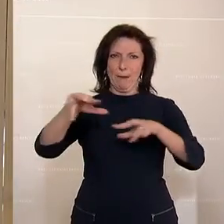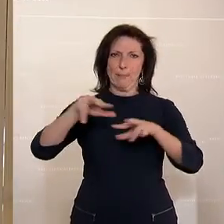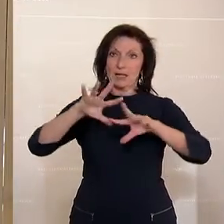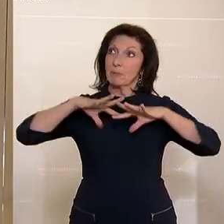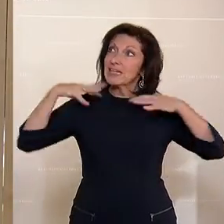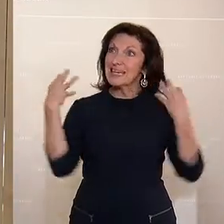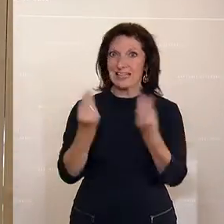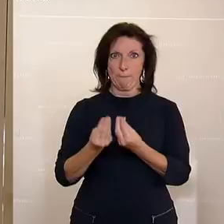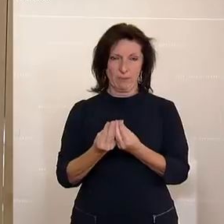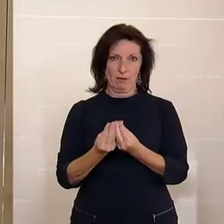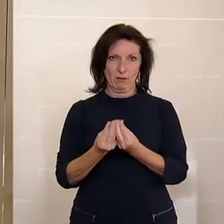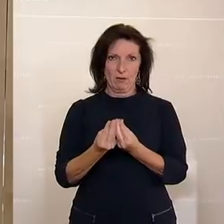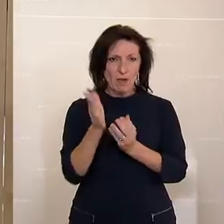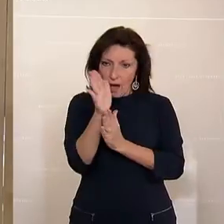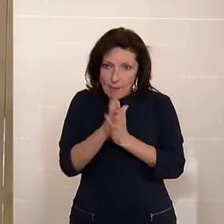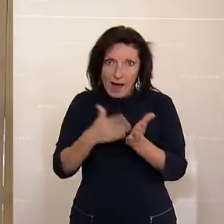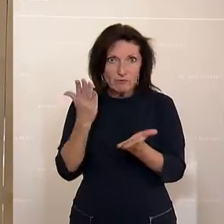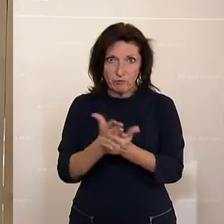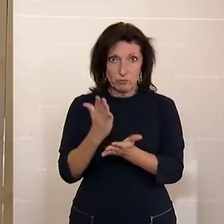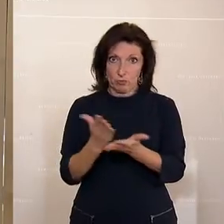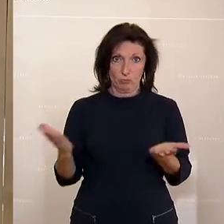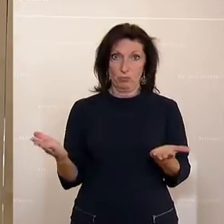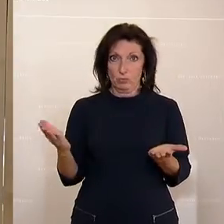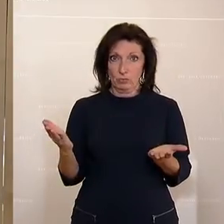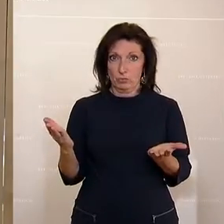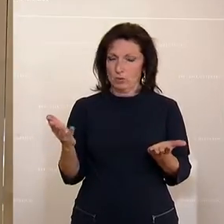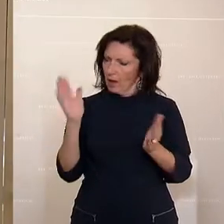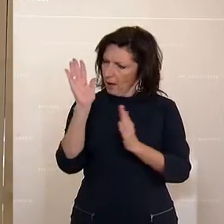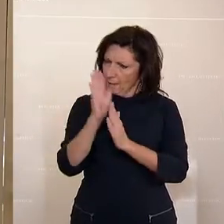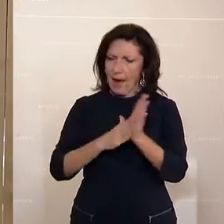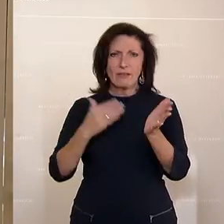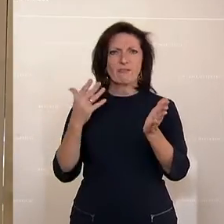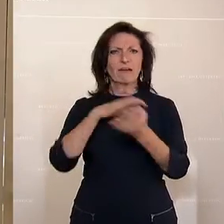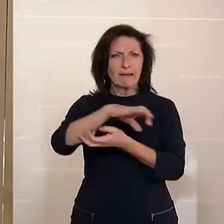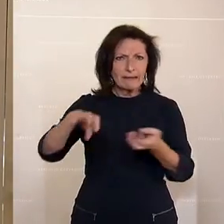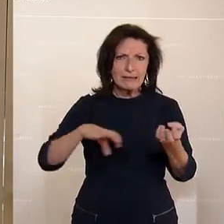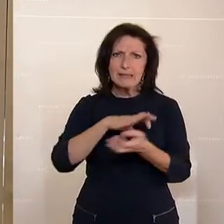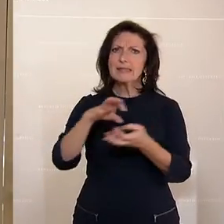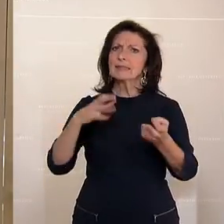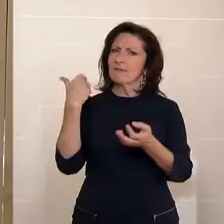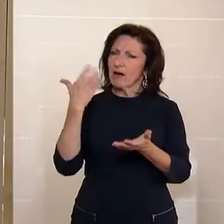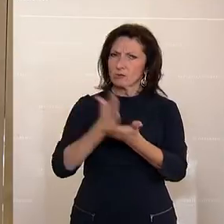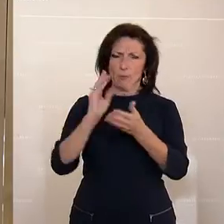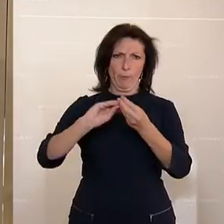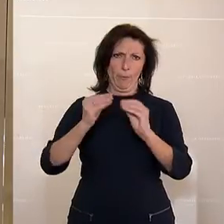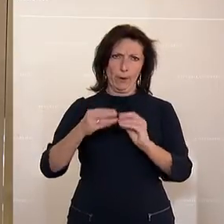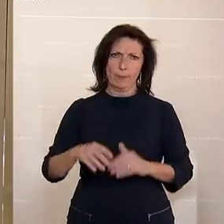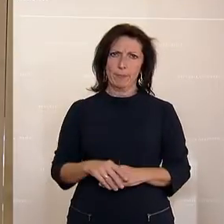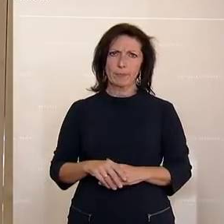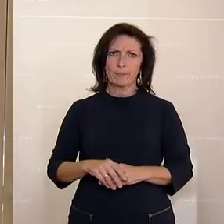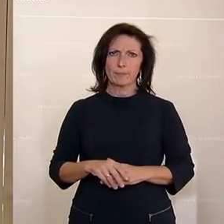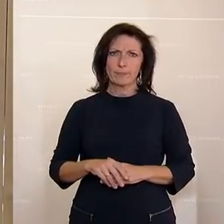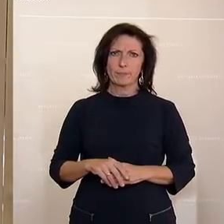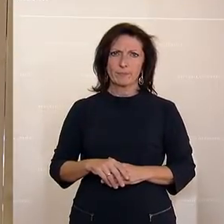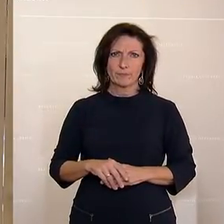Krise. Das war von Anfang an unser Beginn, vom Beginn der Krise das Problem. Dass es keinen